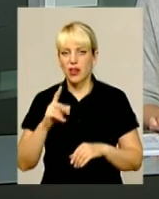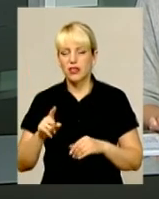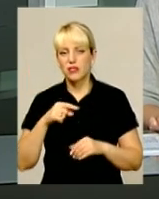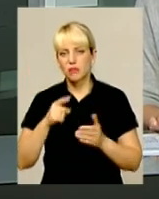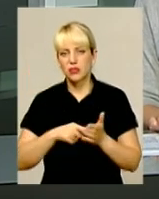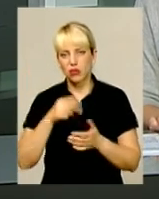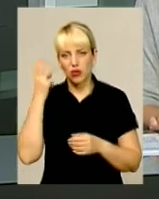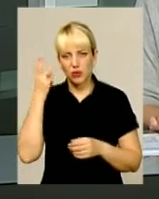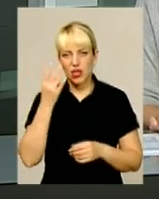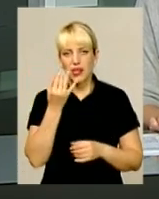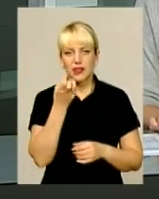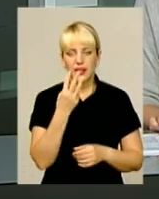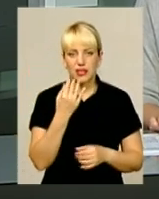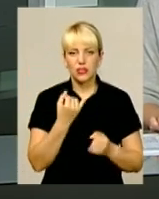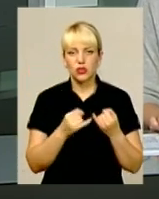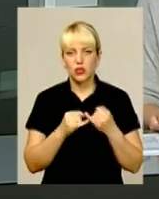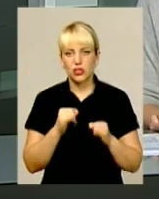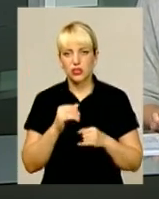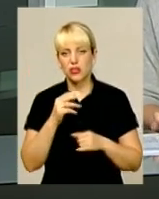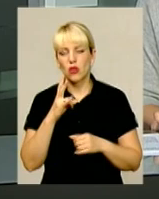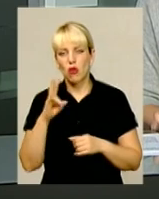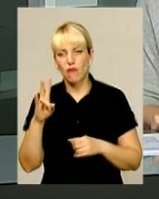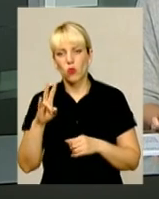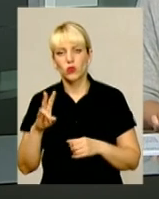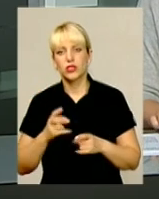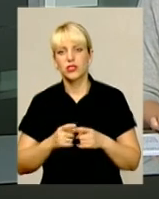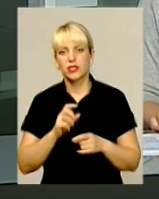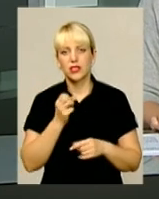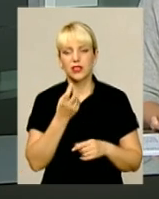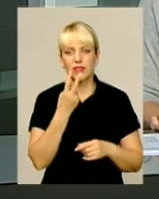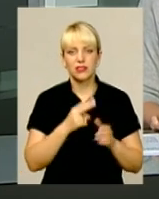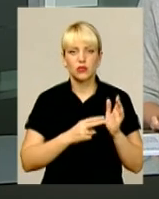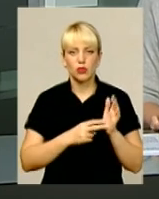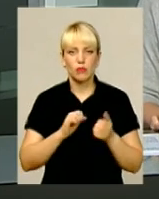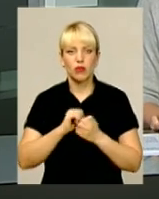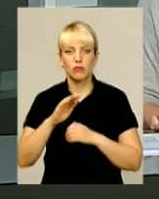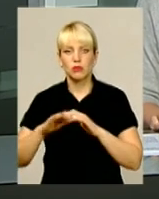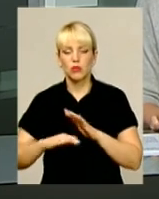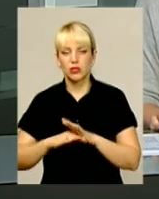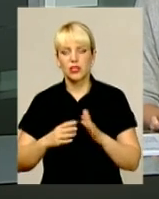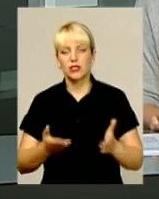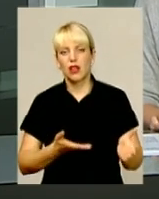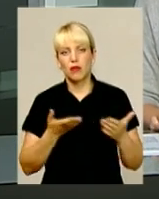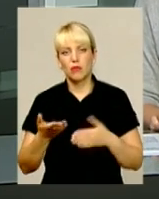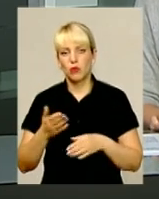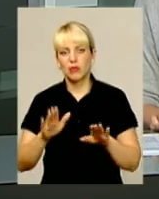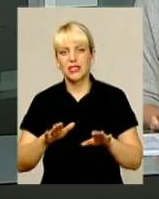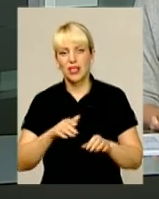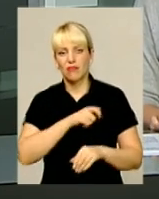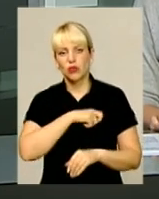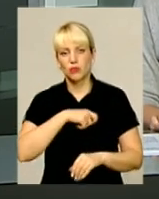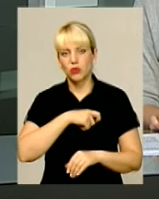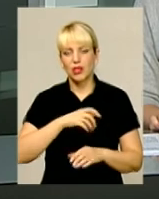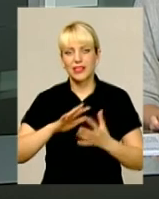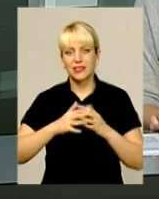Новій Ушиці та 27 жовтня у Кам'янці-Подільському. До участі у тренінгах запрошують місцевих депутатів, сільських